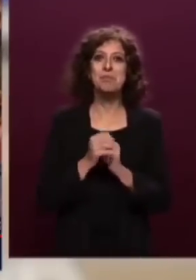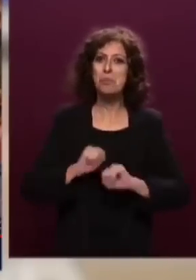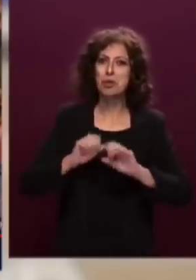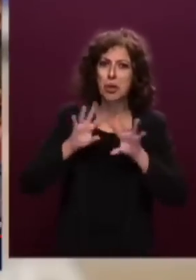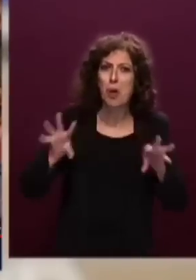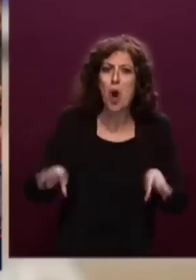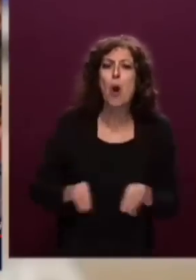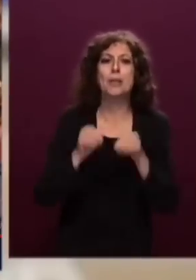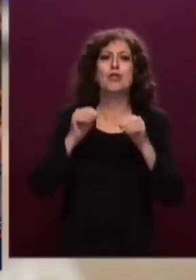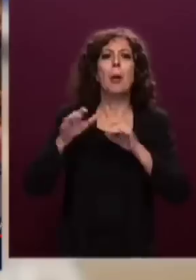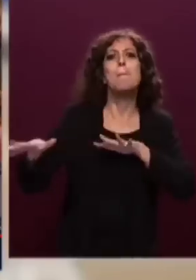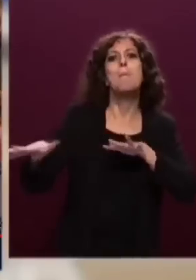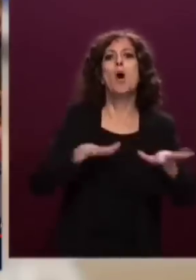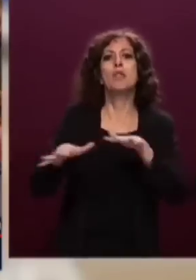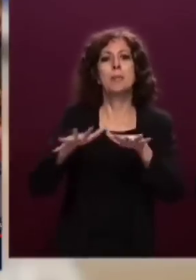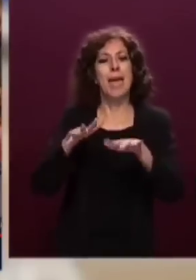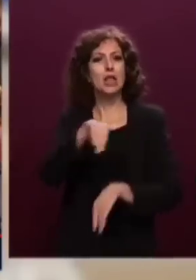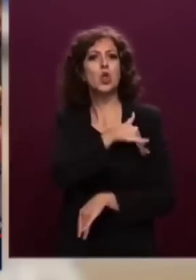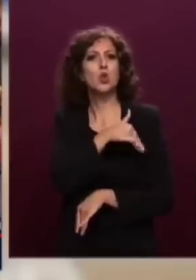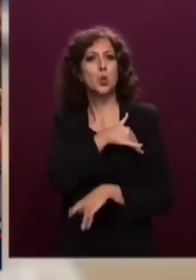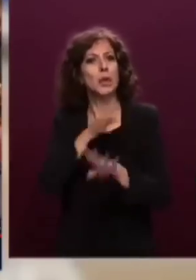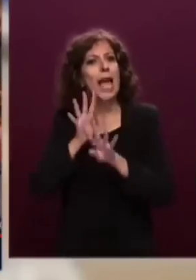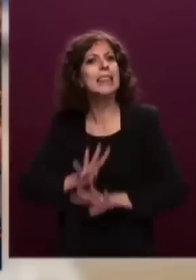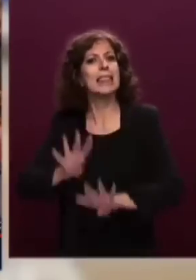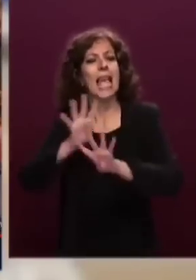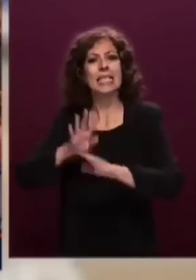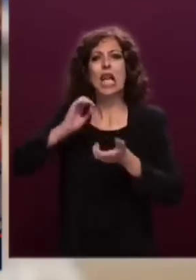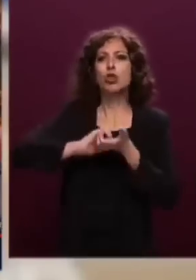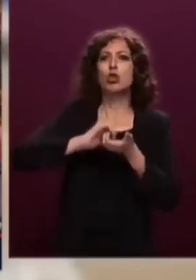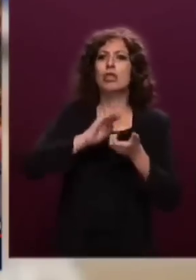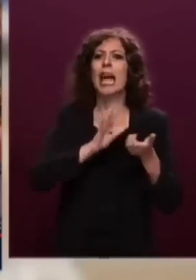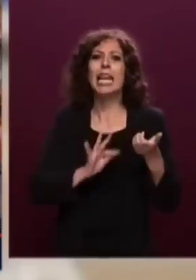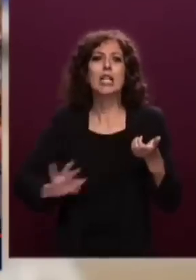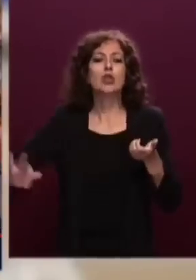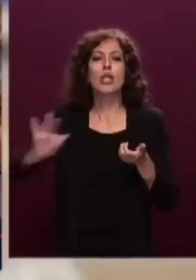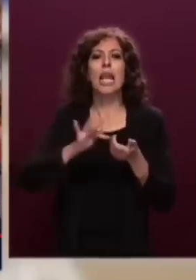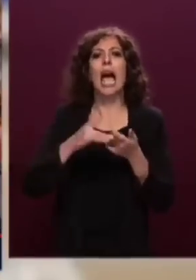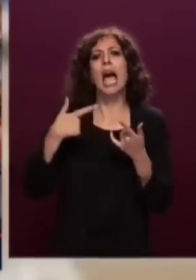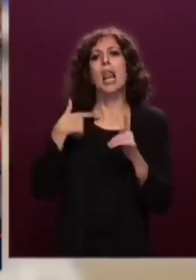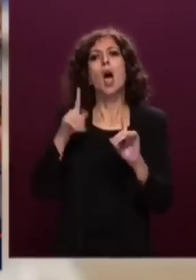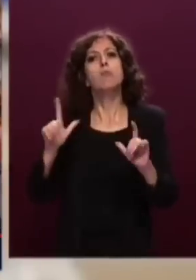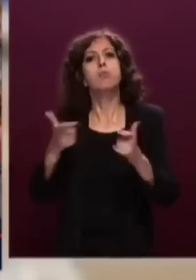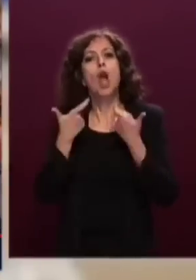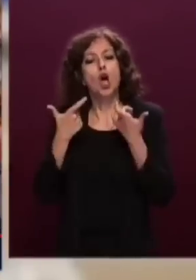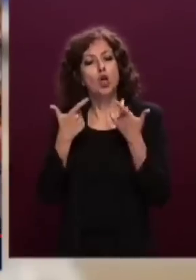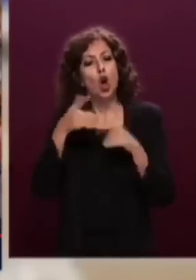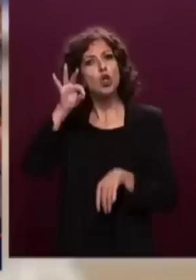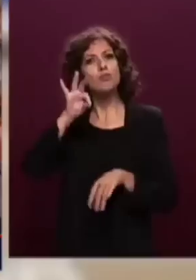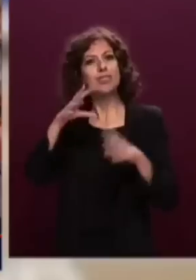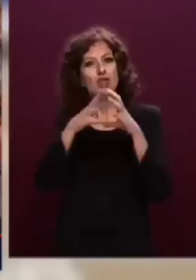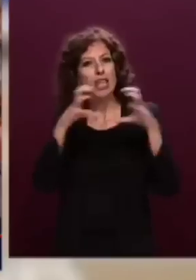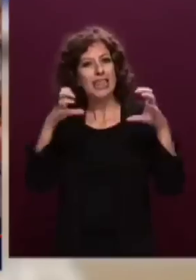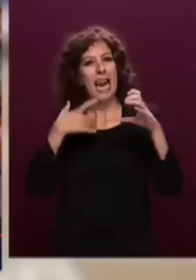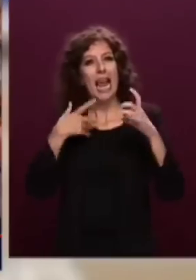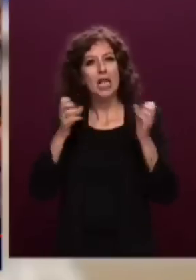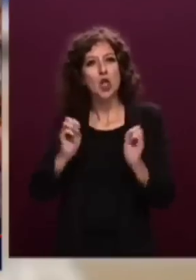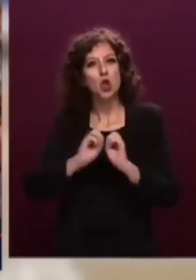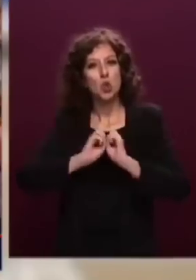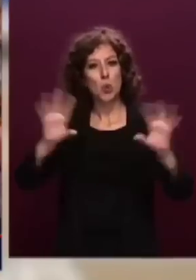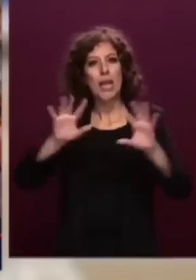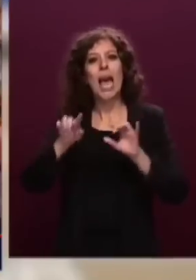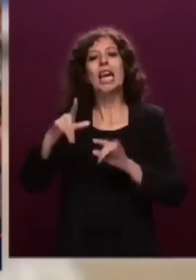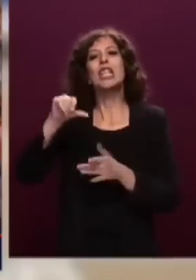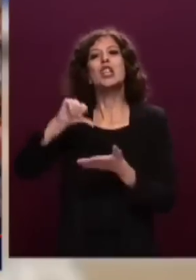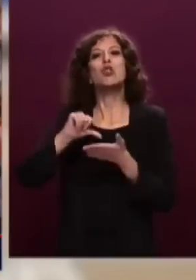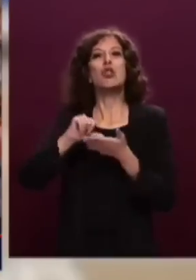movimenti studenteschi, dall'associazionismo territoriale, dai campi antincendio, dal blocco delle centrali nucleari, dai centri ricreativi estivi,